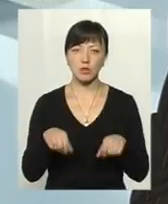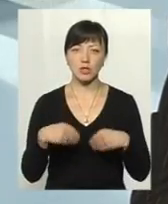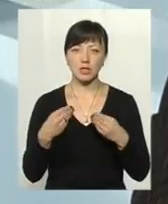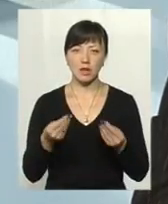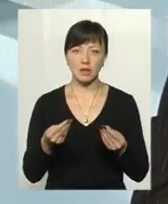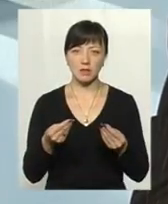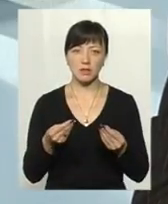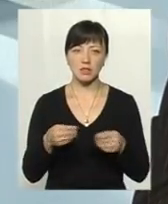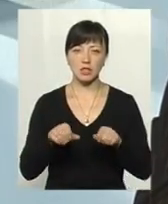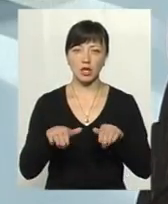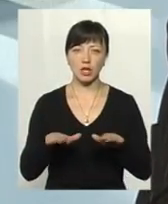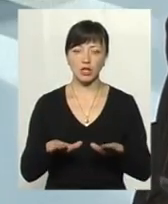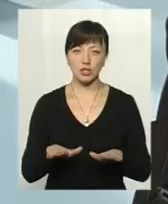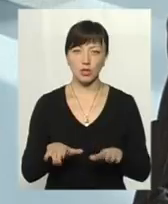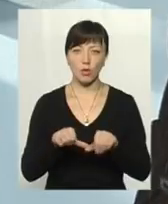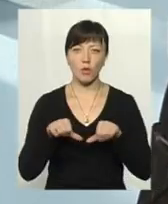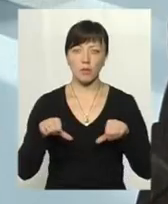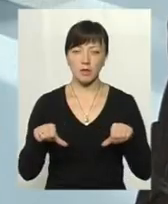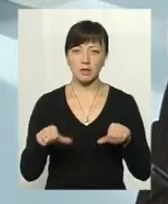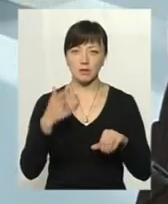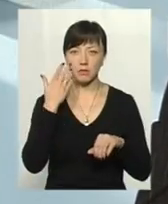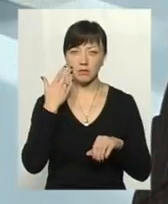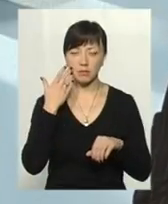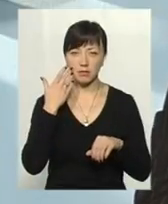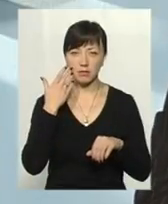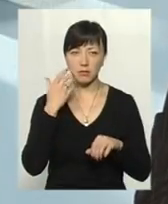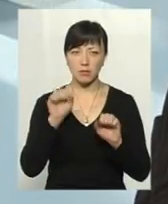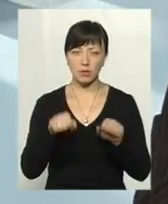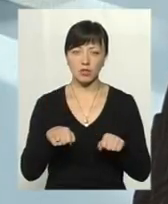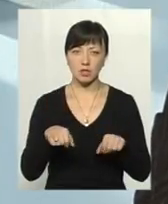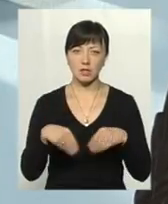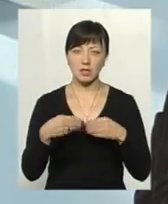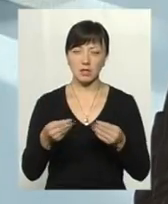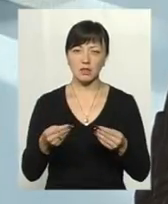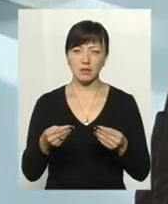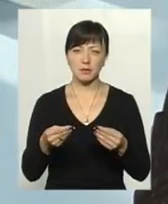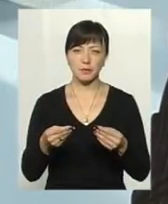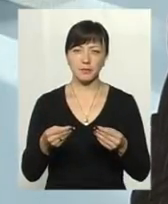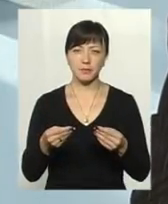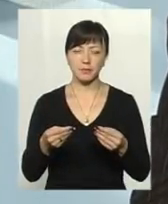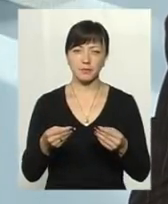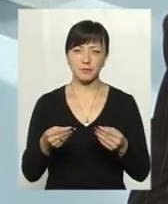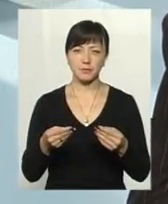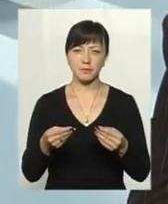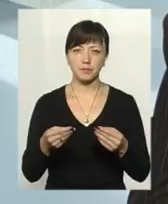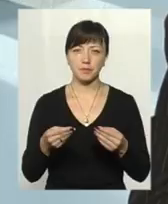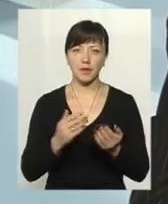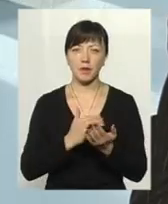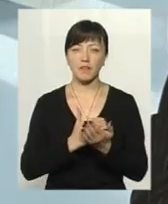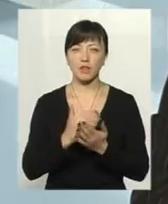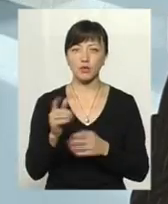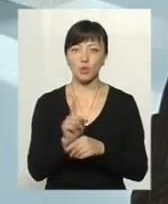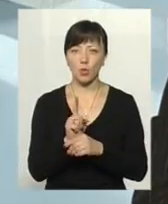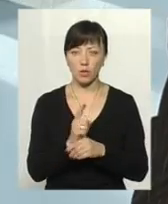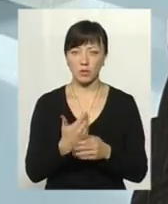надатися за рішенням комісії при місьвиконкомі, може, чи райдерша адміністрація може надатися на більш-вищу норму.